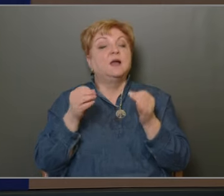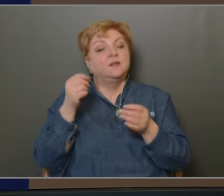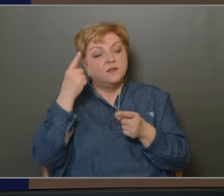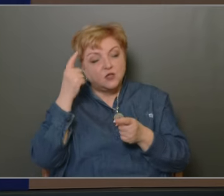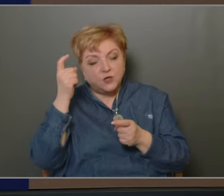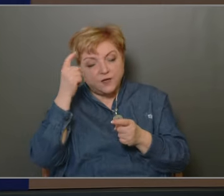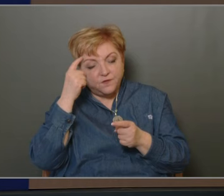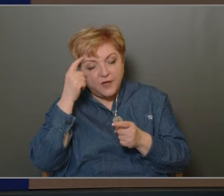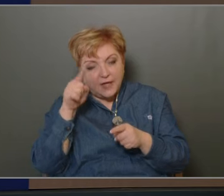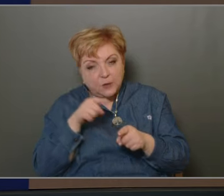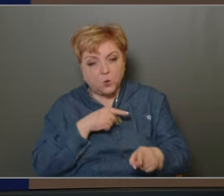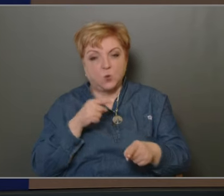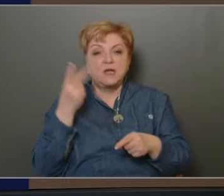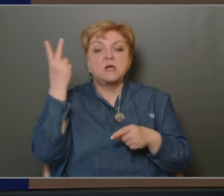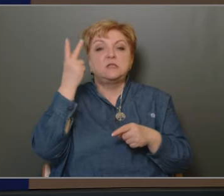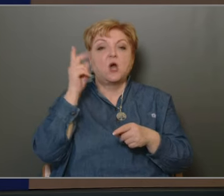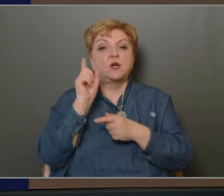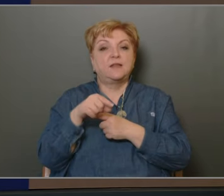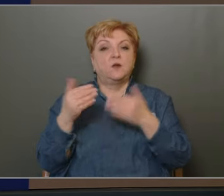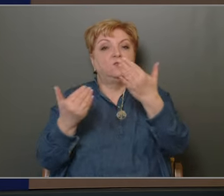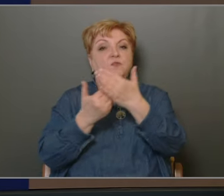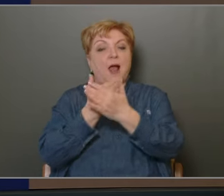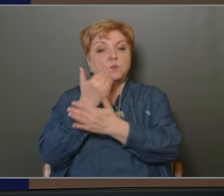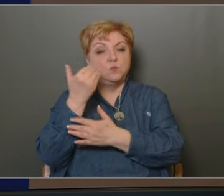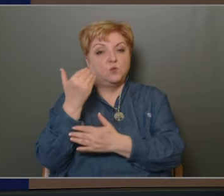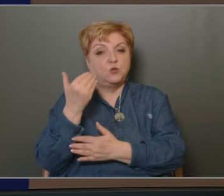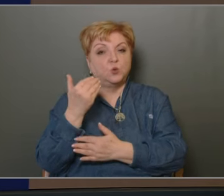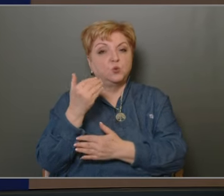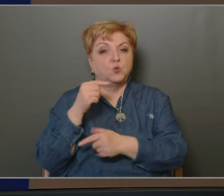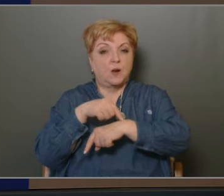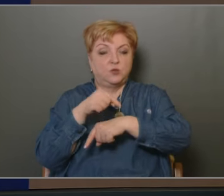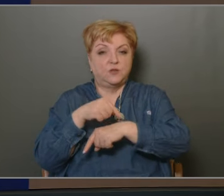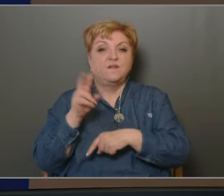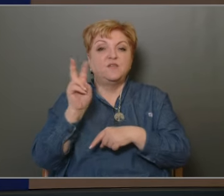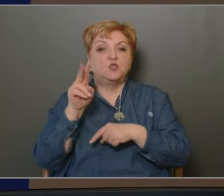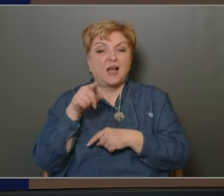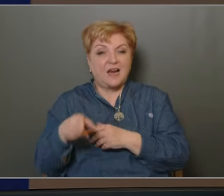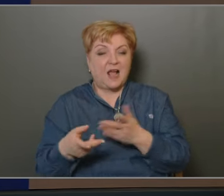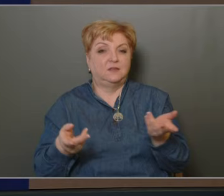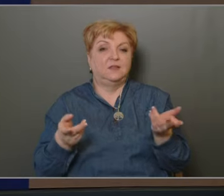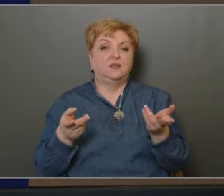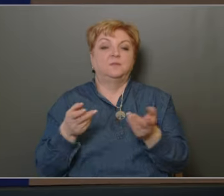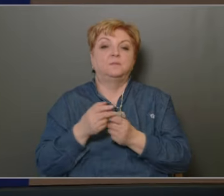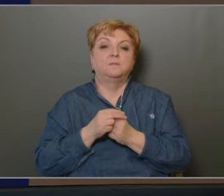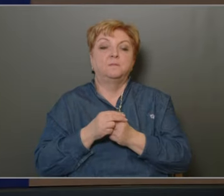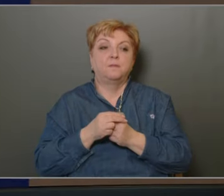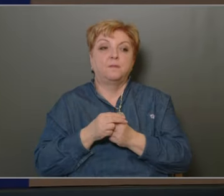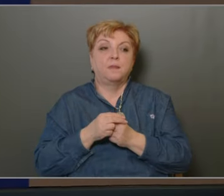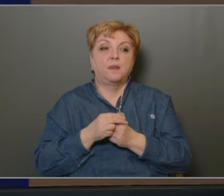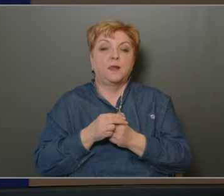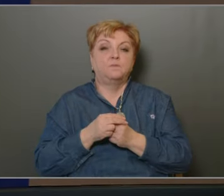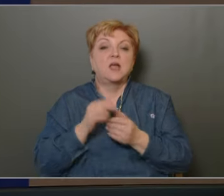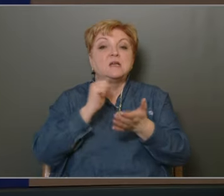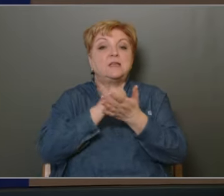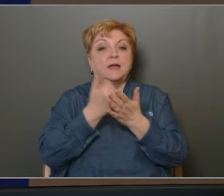végig gondolni, hogy a szakrendelőket felújítottuk az elmúlt időszakban, mint a Visegrádi, mint pedig a